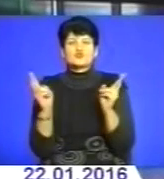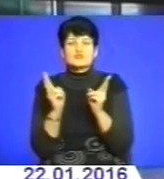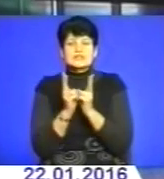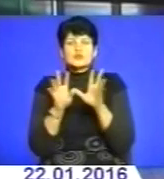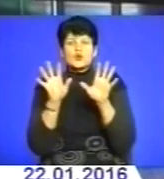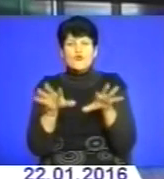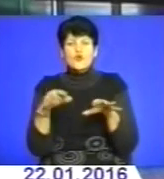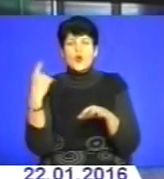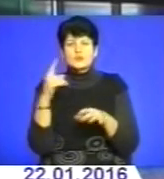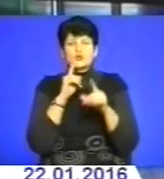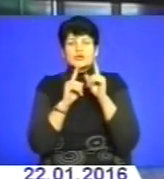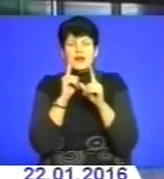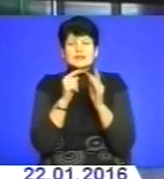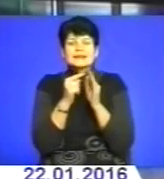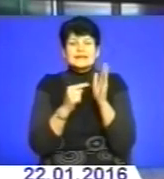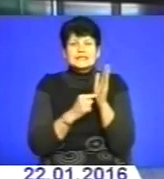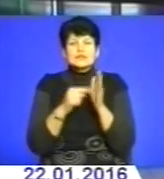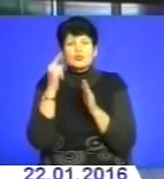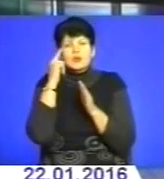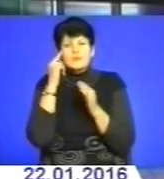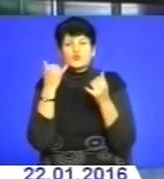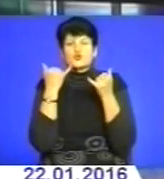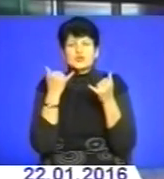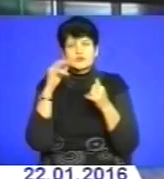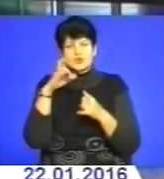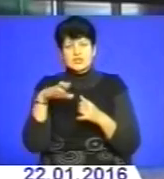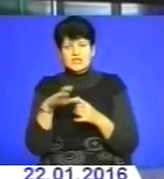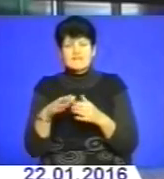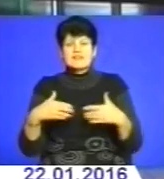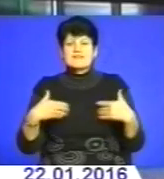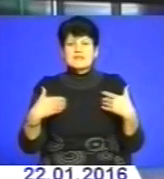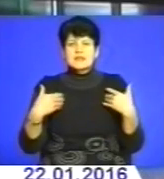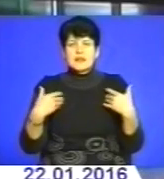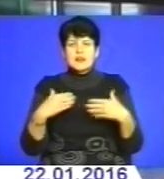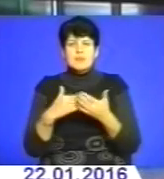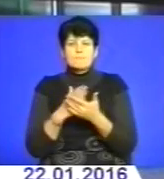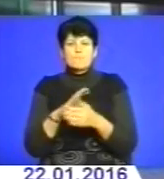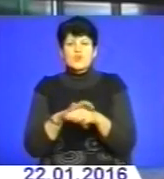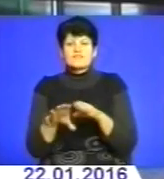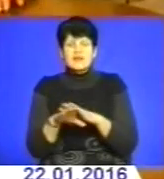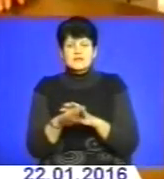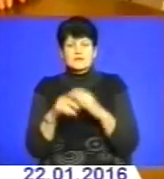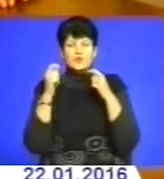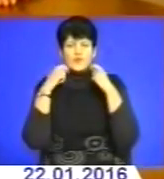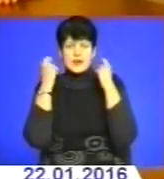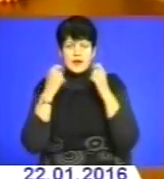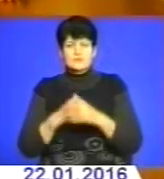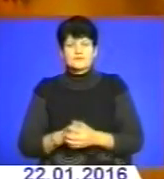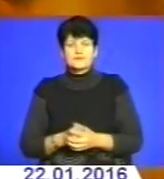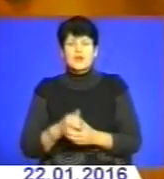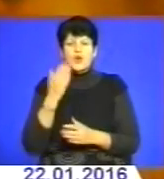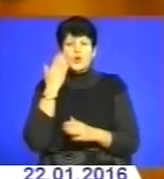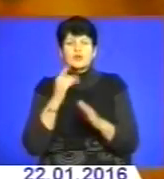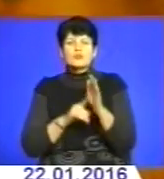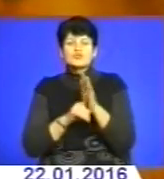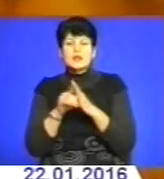обласної ради. Ділилися думками про сучасну державу, а також вітали політтязнів-ювілярів. Коли почала